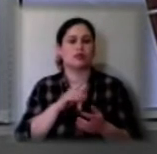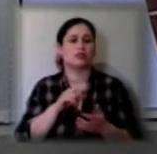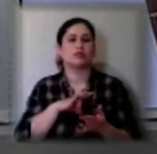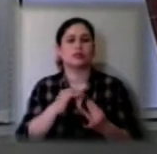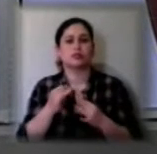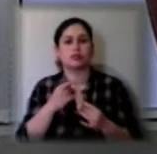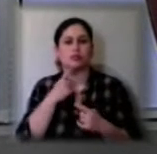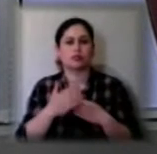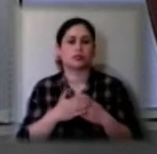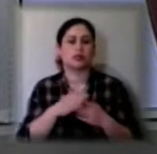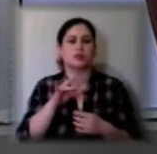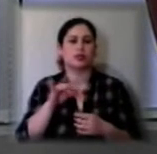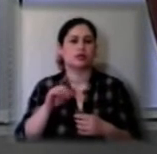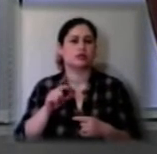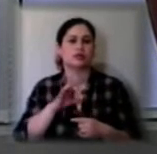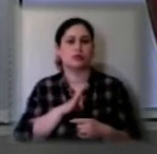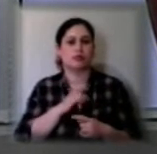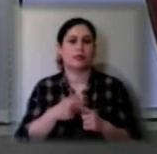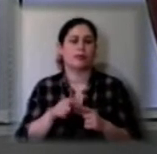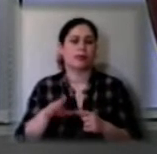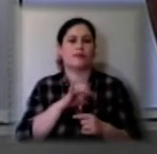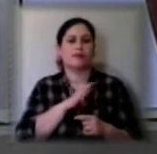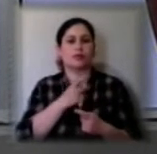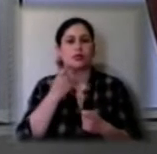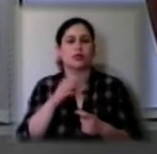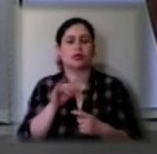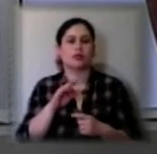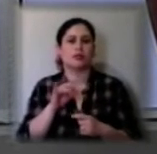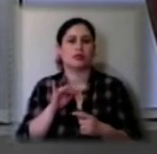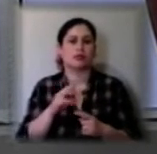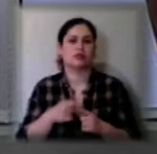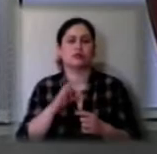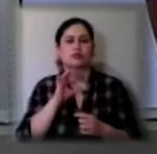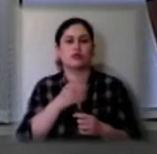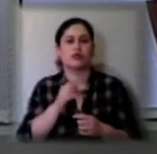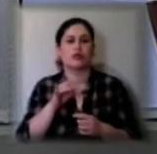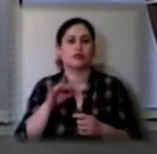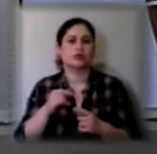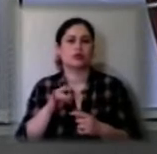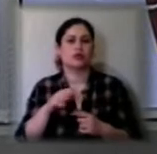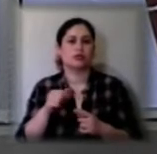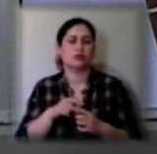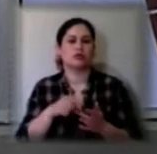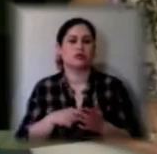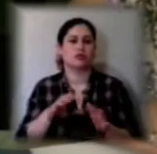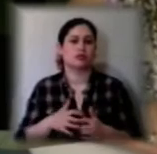експертиза. Про її результати розповів Андрій Задніпряни, голова Суворовської районної ради в місті Херсоні.